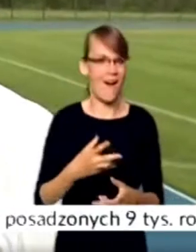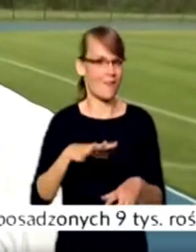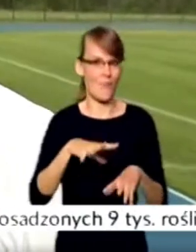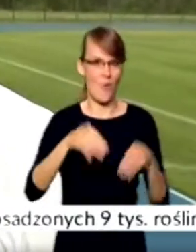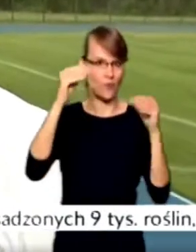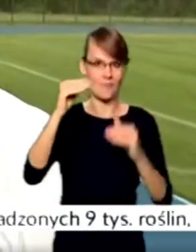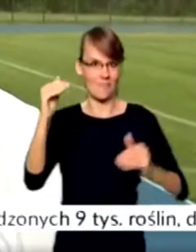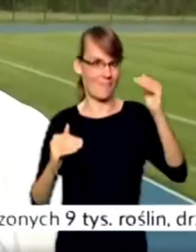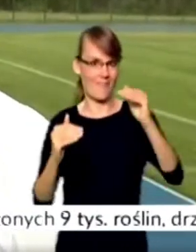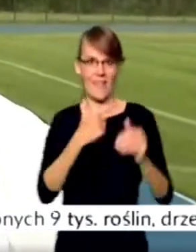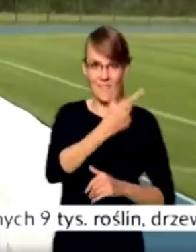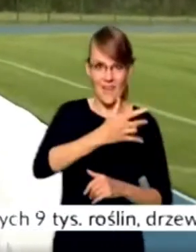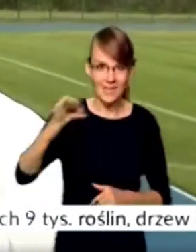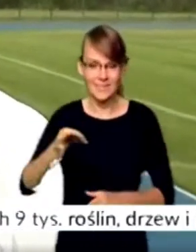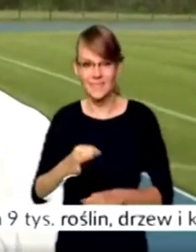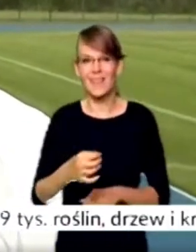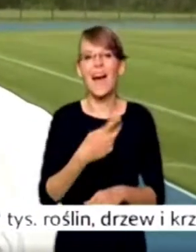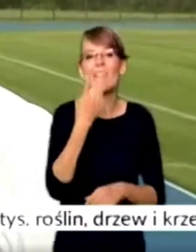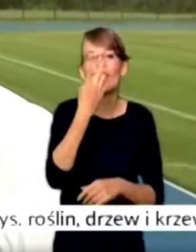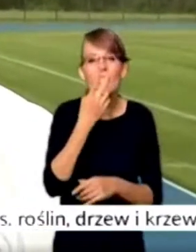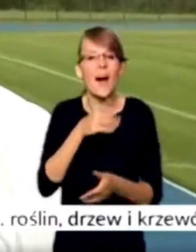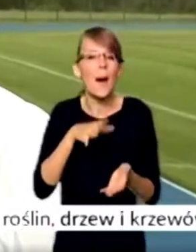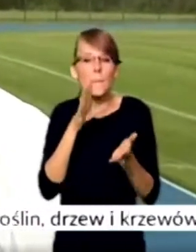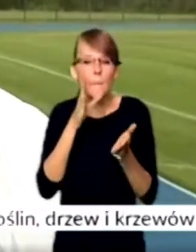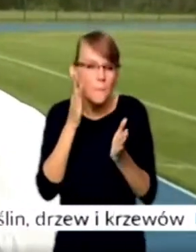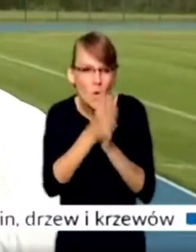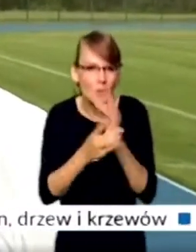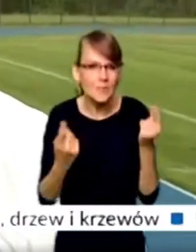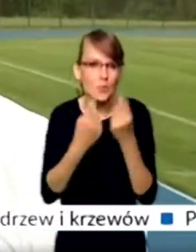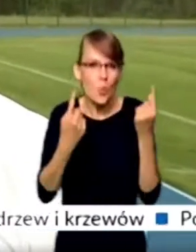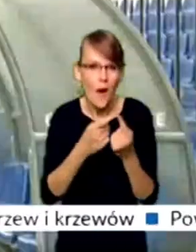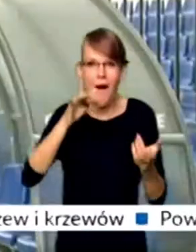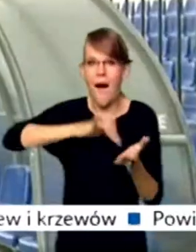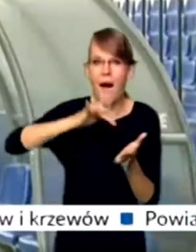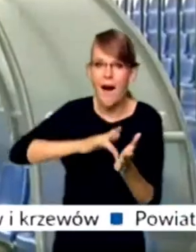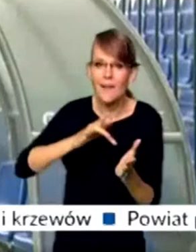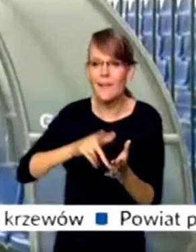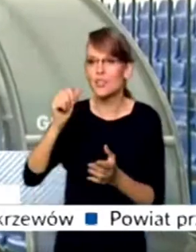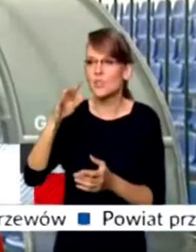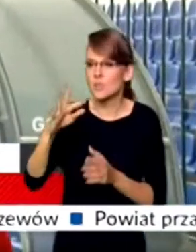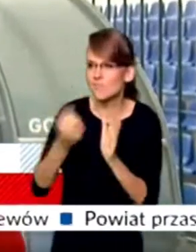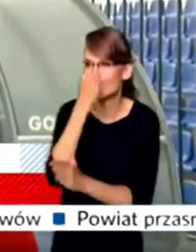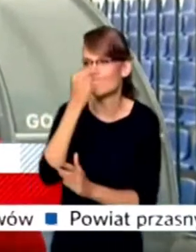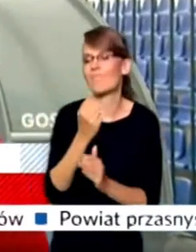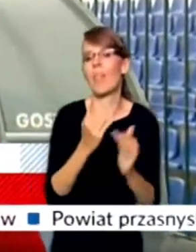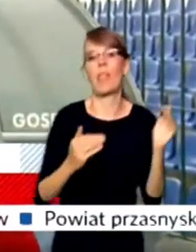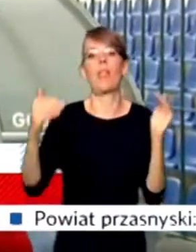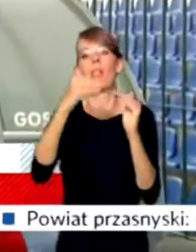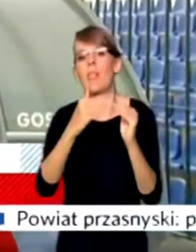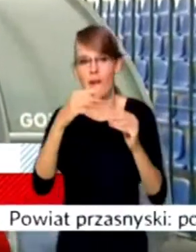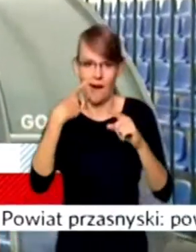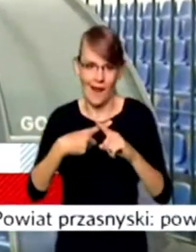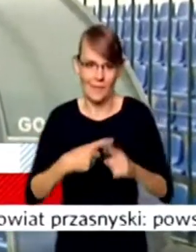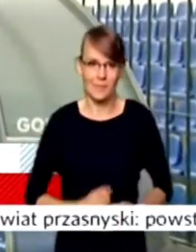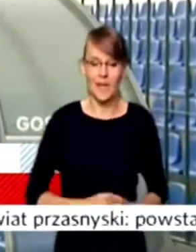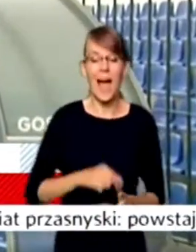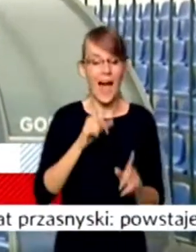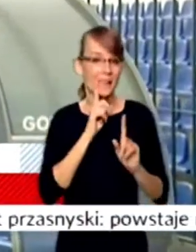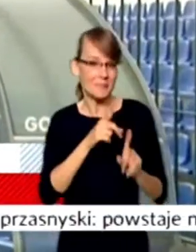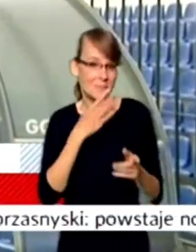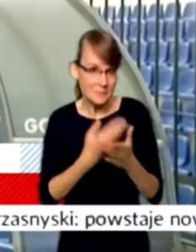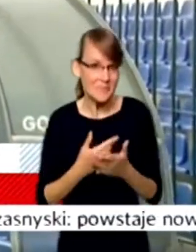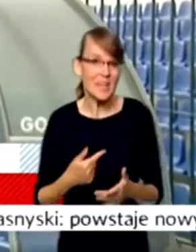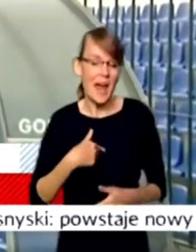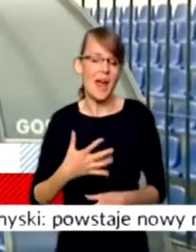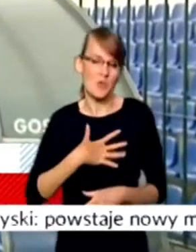dwóch takich dość prostych sytuacjach. Rzuty karne dla świtu, które doprowadzają do remisu. Szczerze mówiąc miałem taką pewność i taki spokój, że